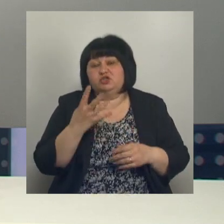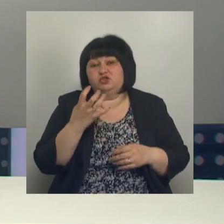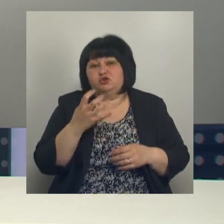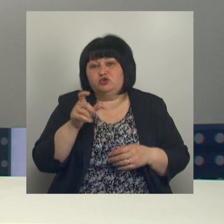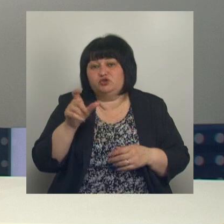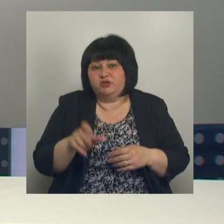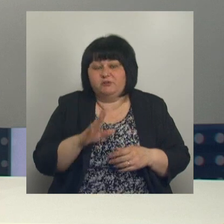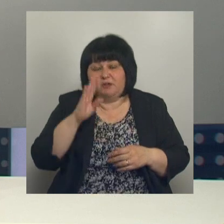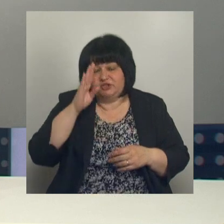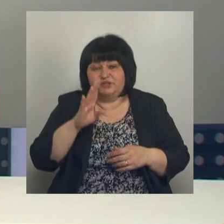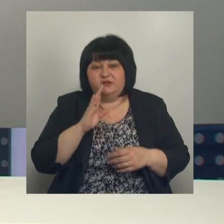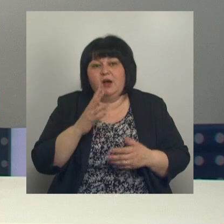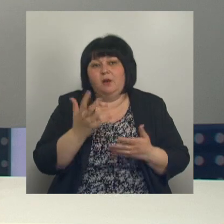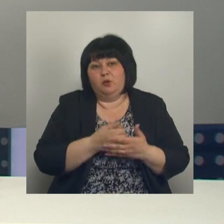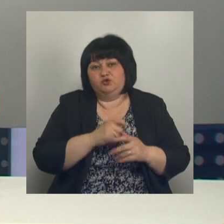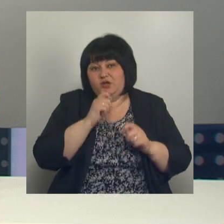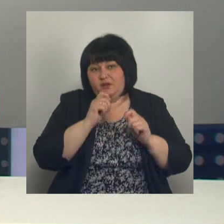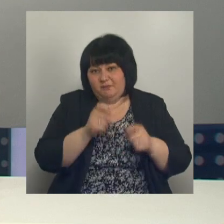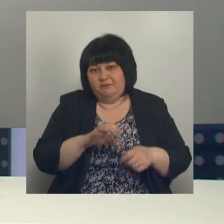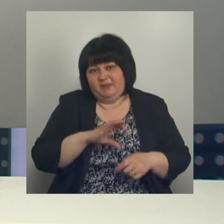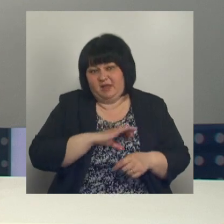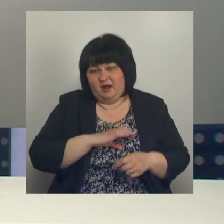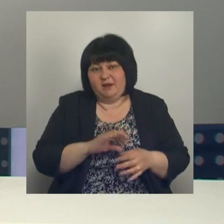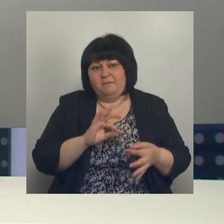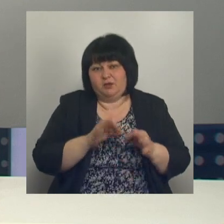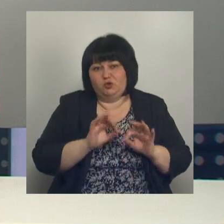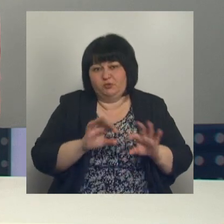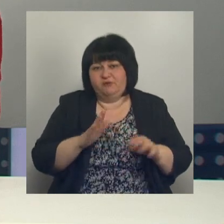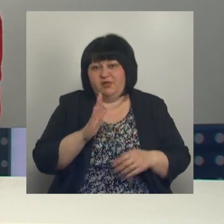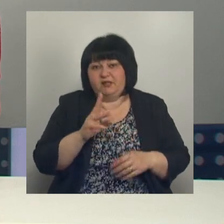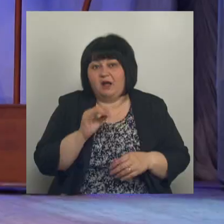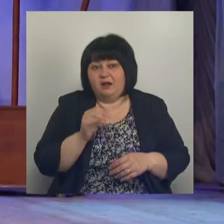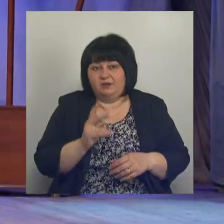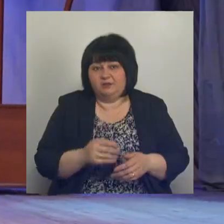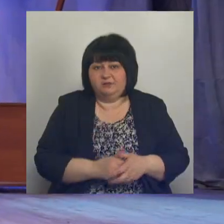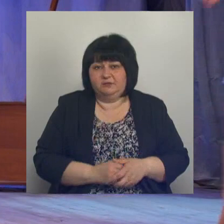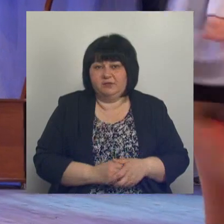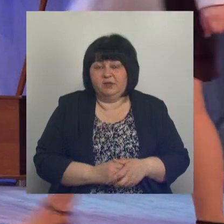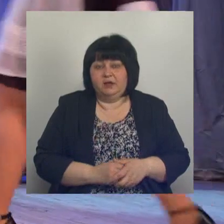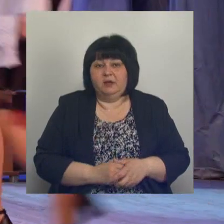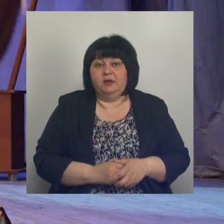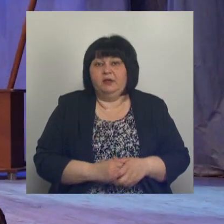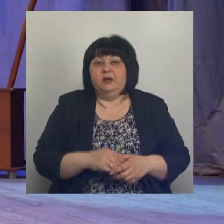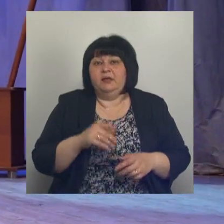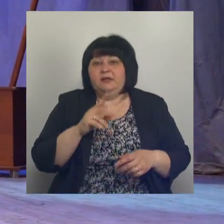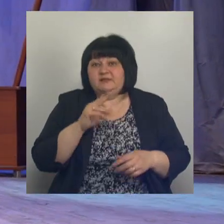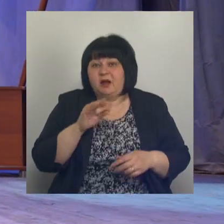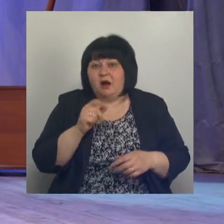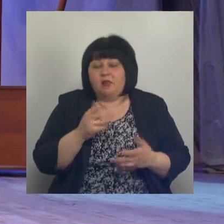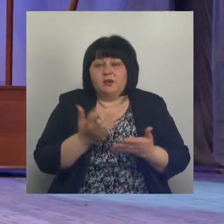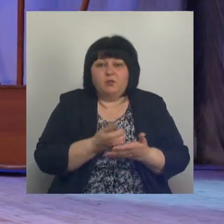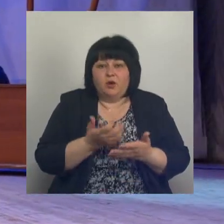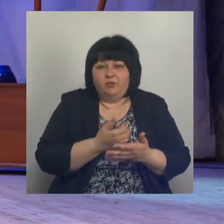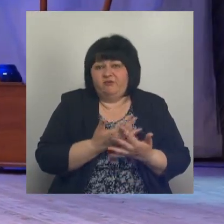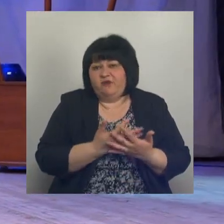девчонок получили памятные медали. Подробнее в материале Влада Калинина. За плечами Дианы победы в различных